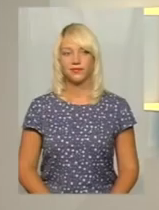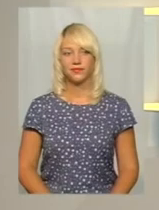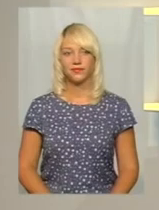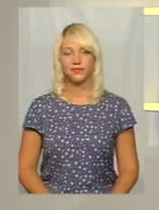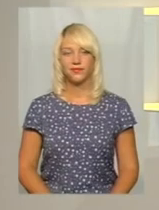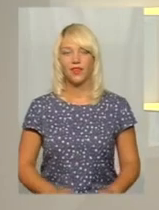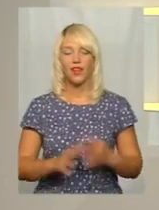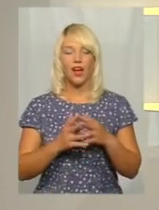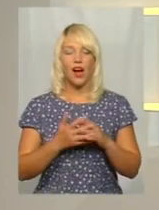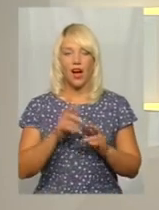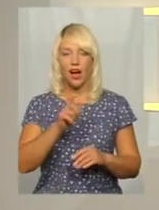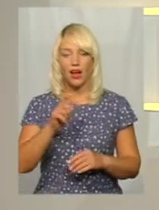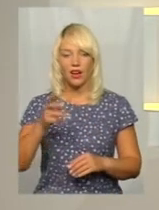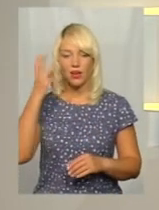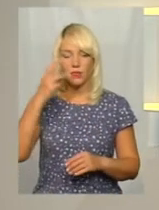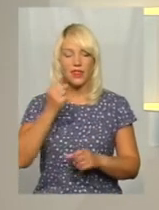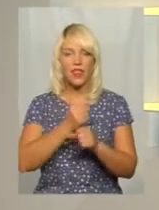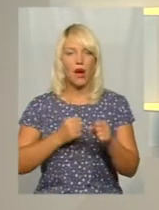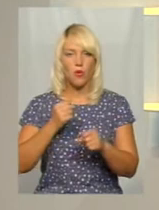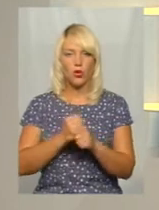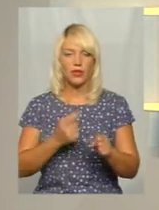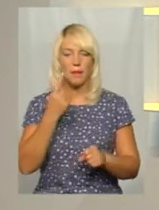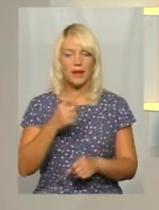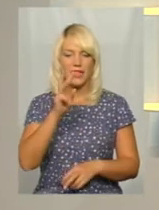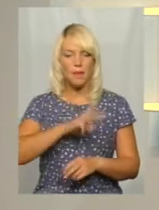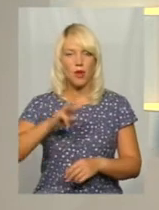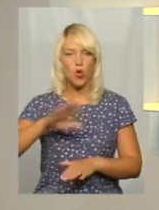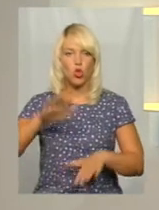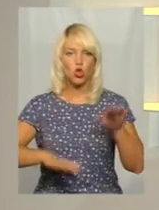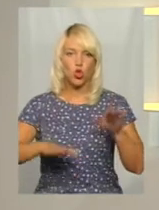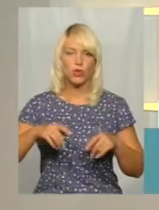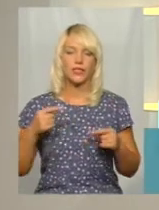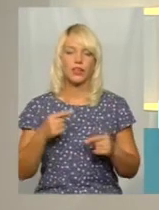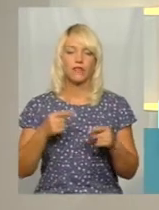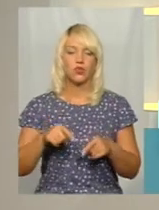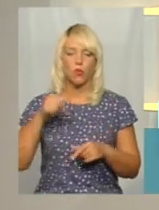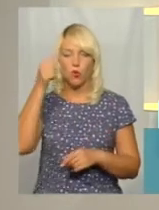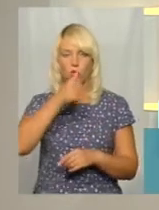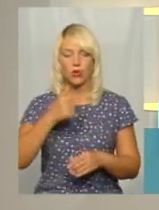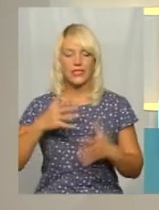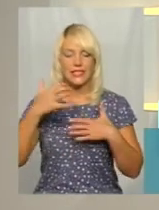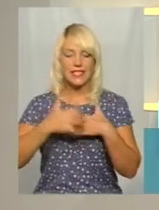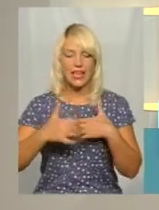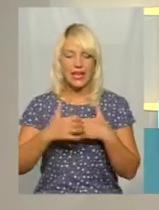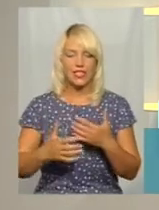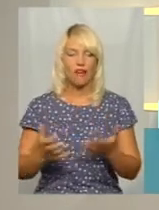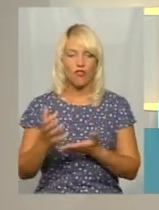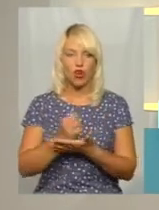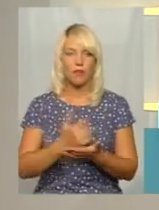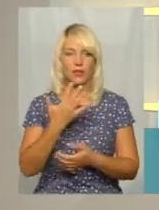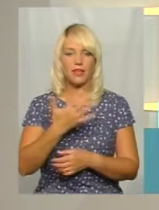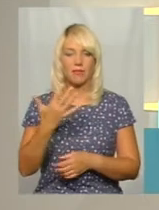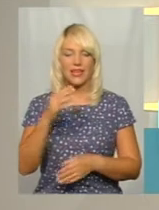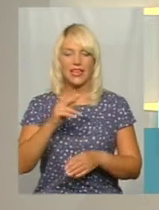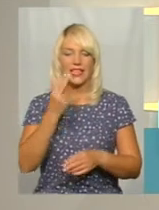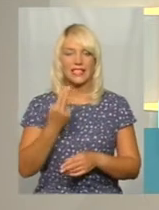Аграрії Хмельниччини намолотили перший мільйон тонн зерна в цьому році. Середня врожайність – 55 центнерів з гектара і